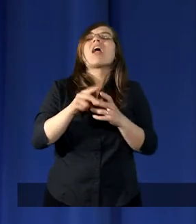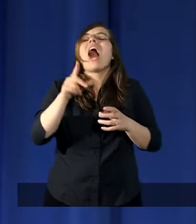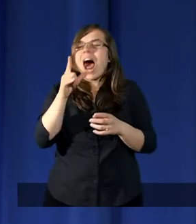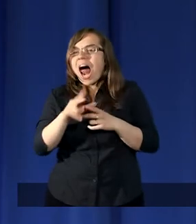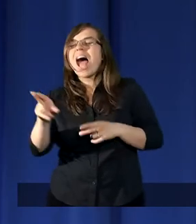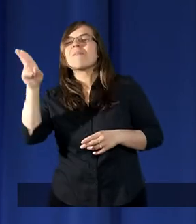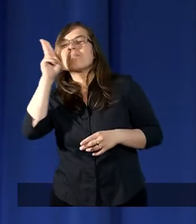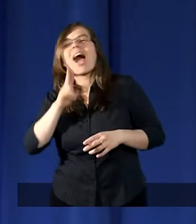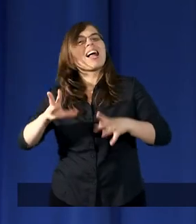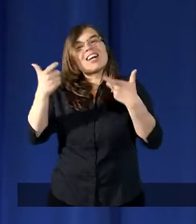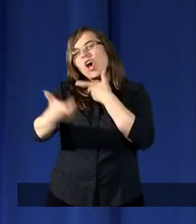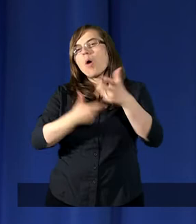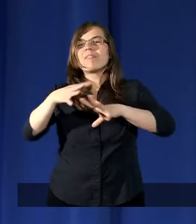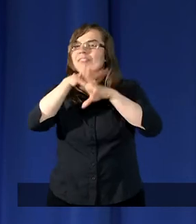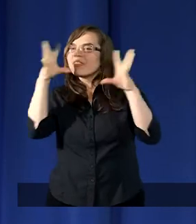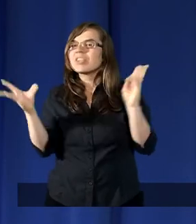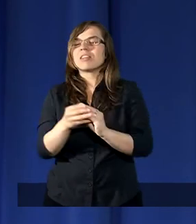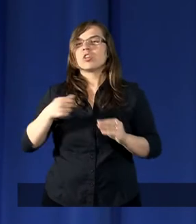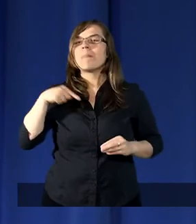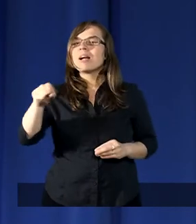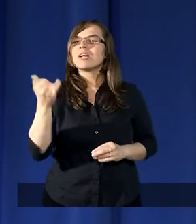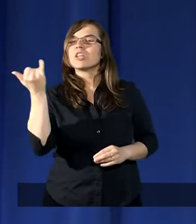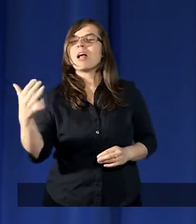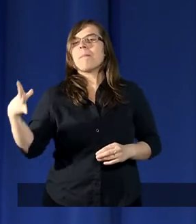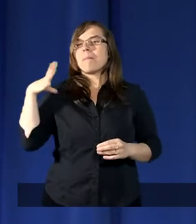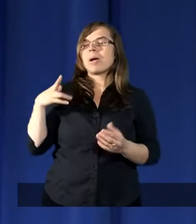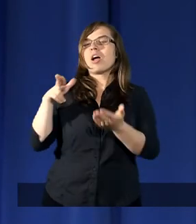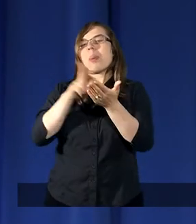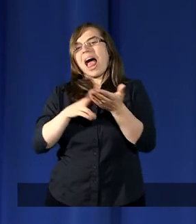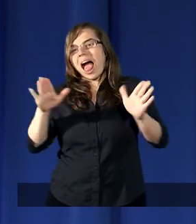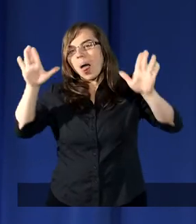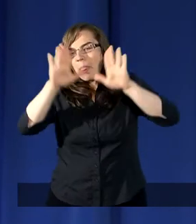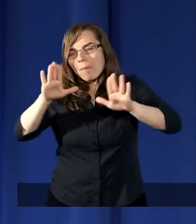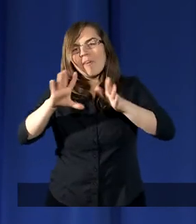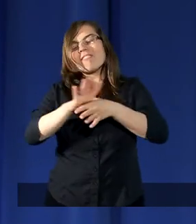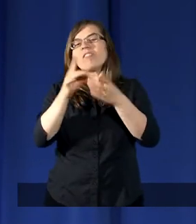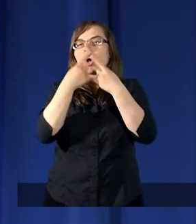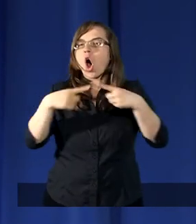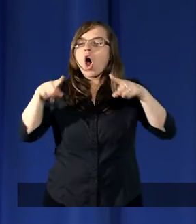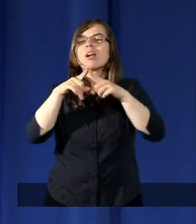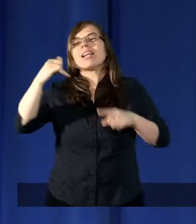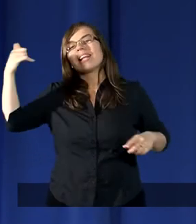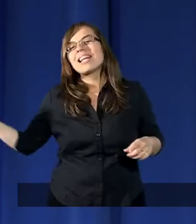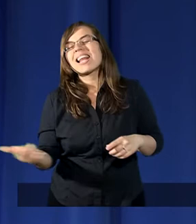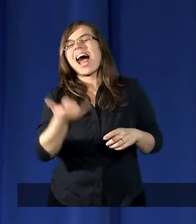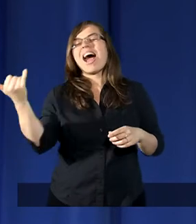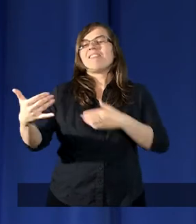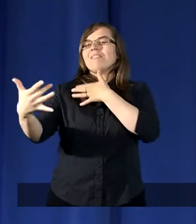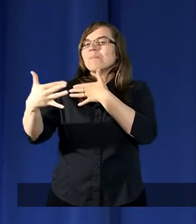jednak robią wszystko, aby te dzieci były na nabożeństwie i były zawsze bardzo